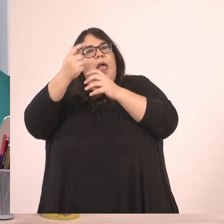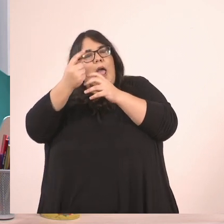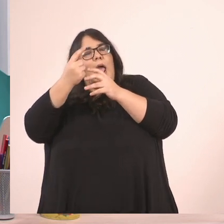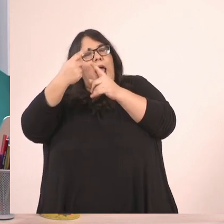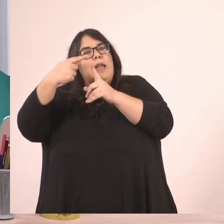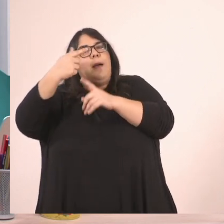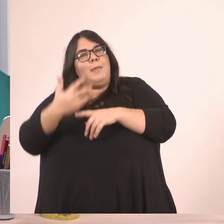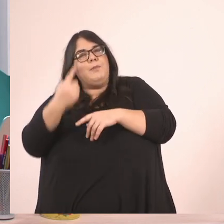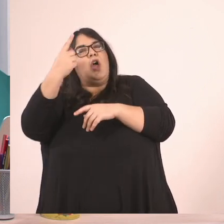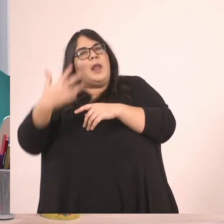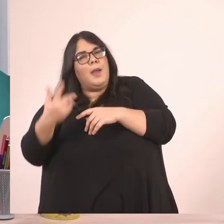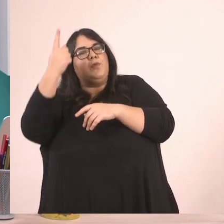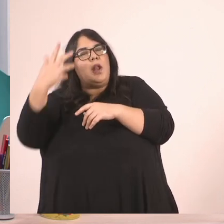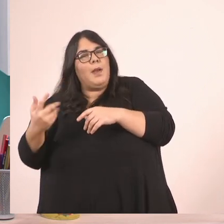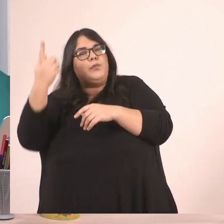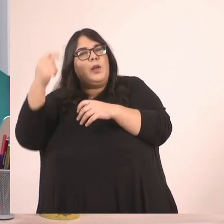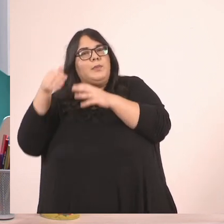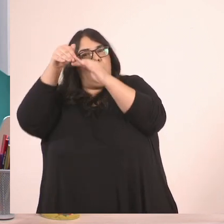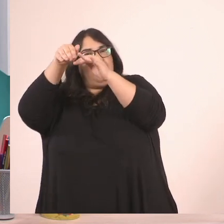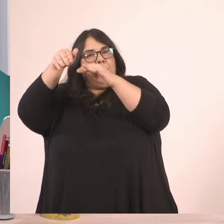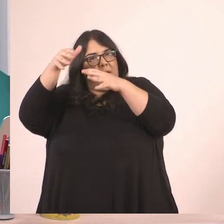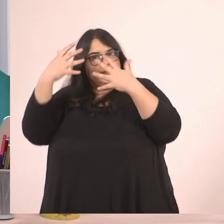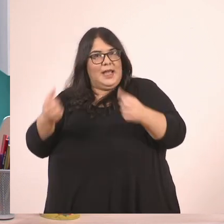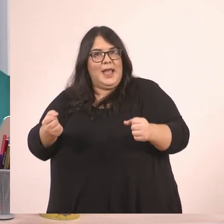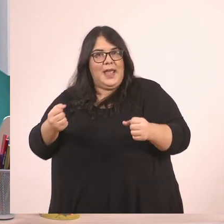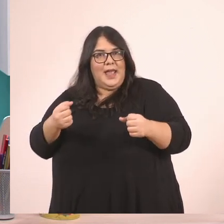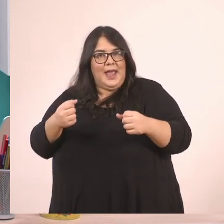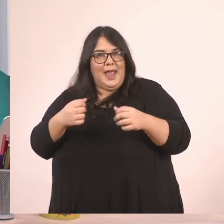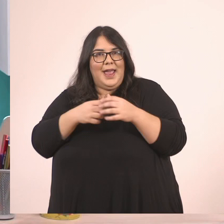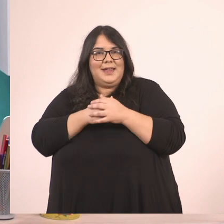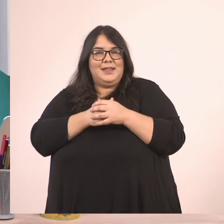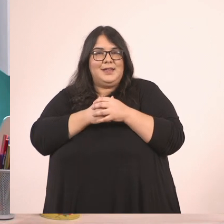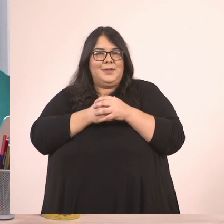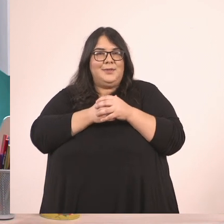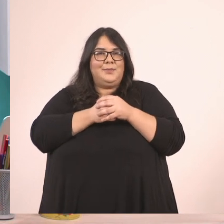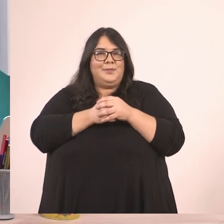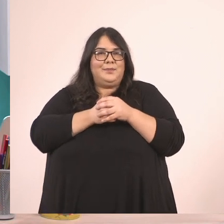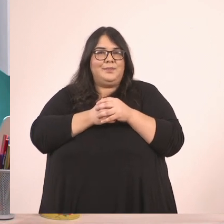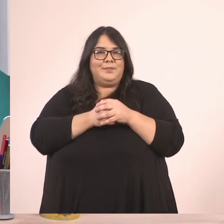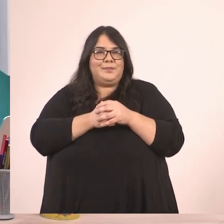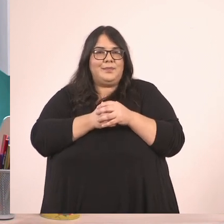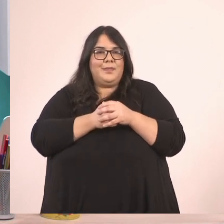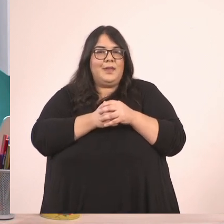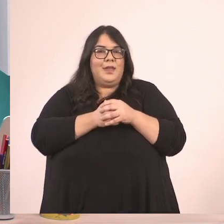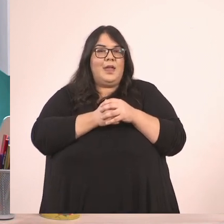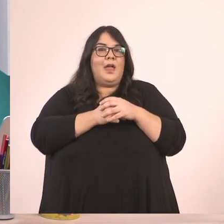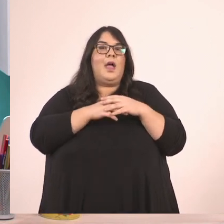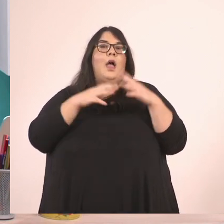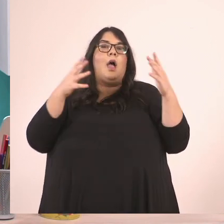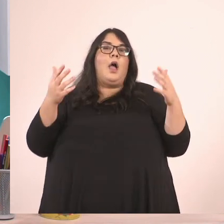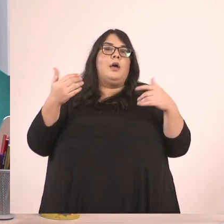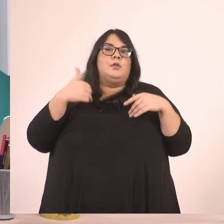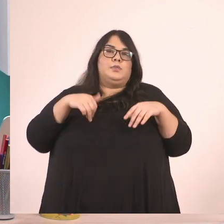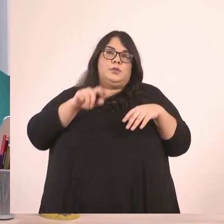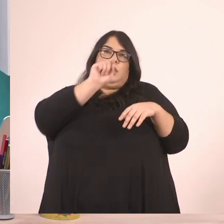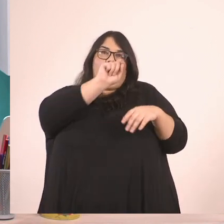τις οποίες θα τις γράψουμε για να καταλάβουμε για να καταδείξουμε και την αξία της γέρεσης Αντί λοιπόν